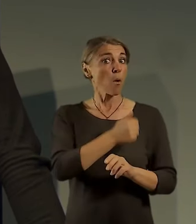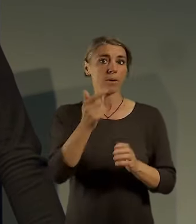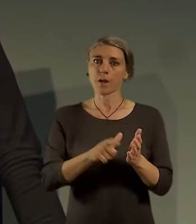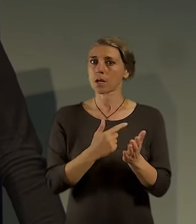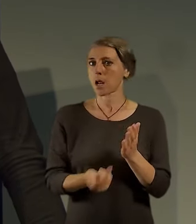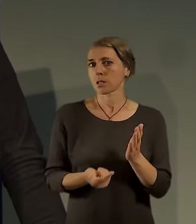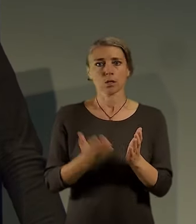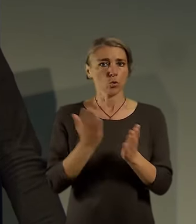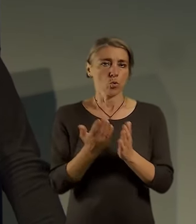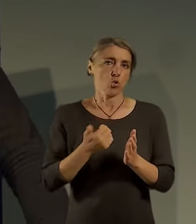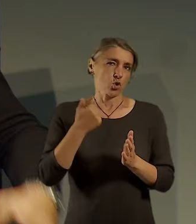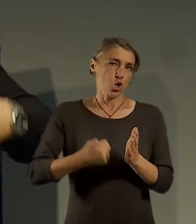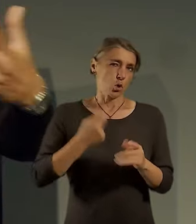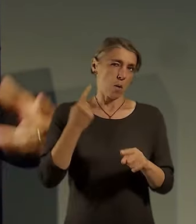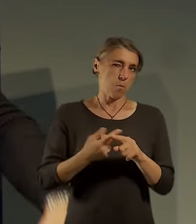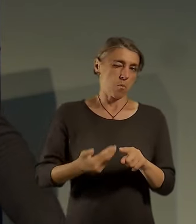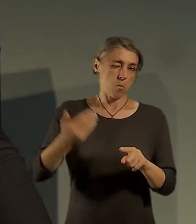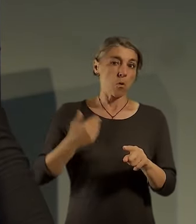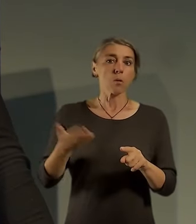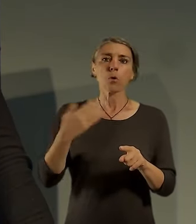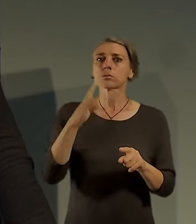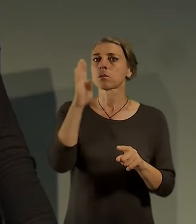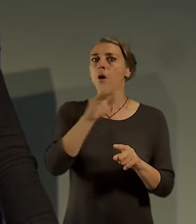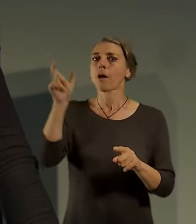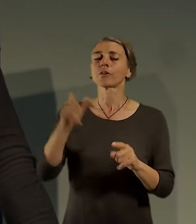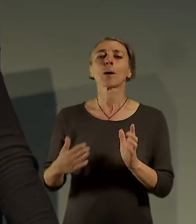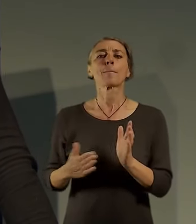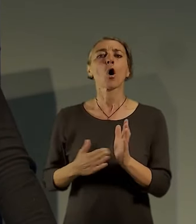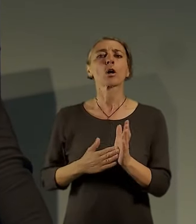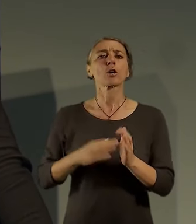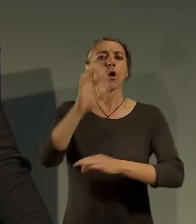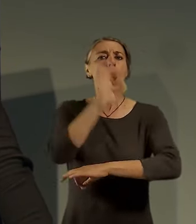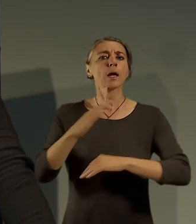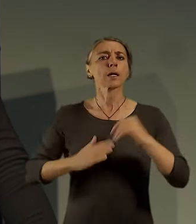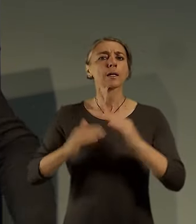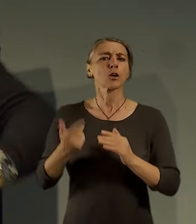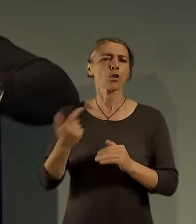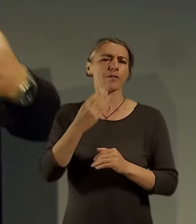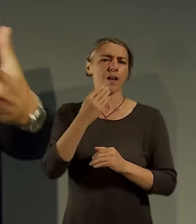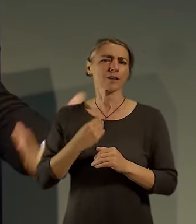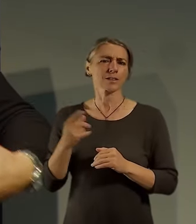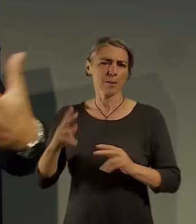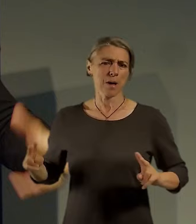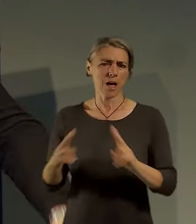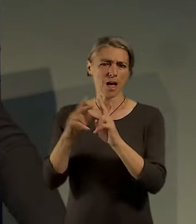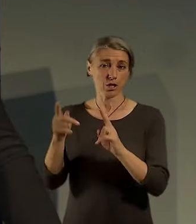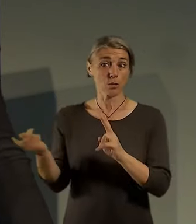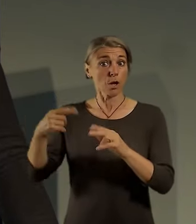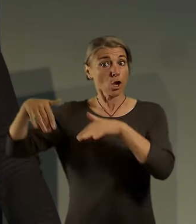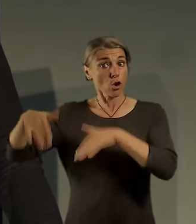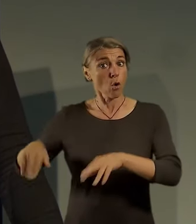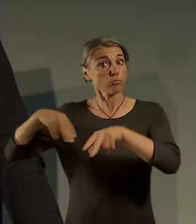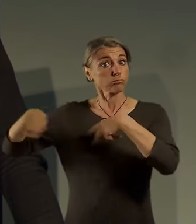námi byl Carlos Moreno, urbanista uznávaný, který se zabývá tímto tématem v Paříži a vlastně vymyslel ten koncept, nebo